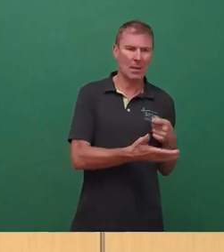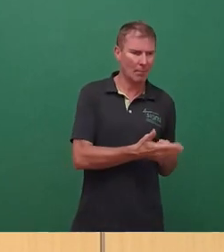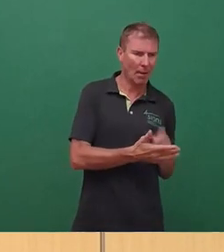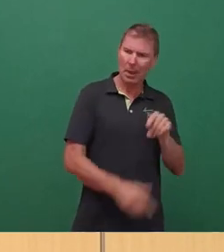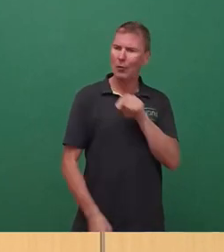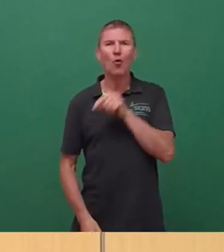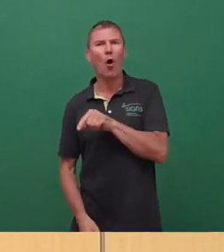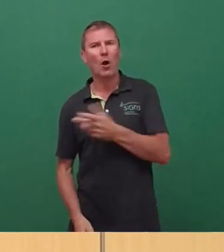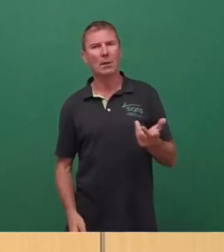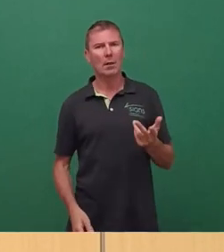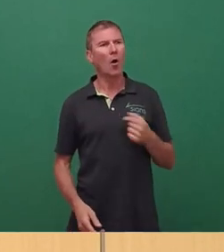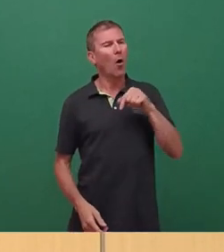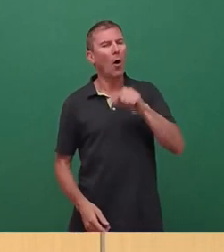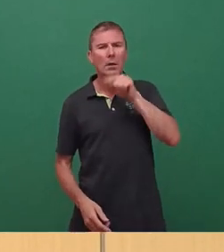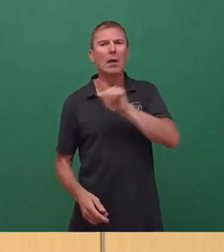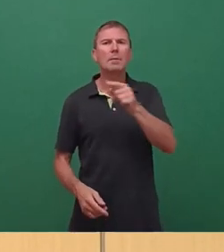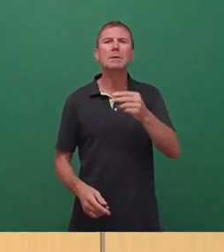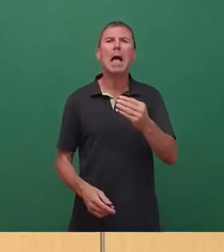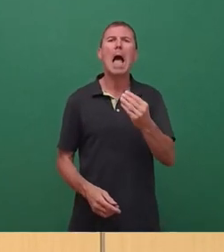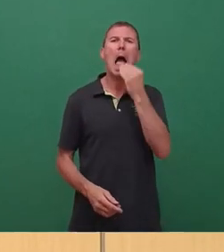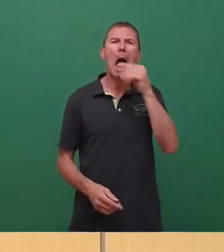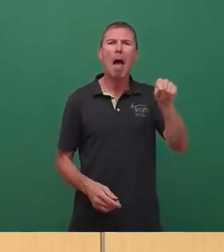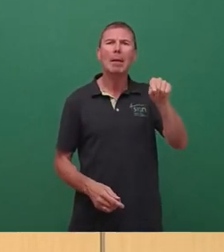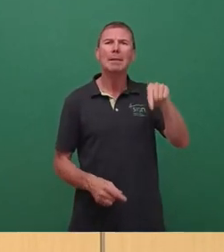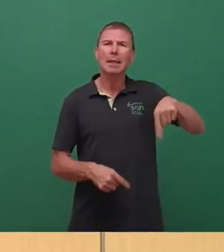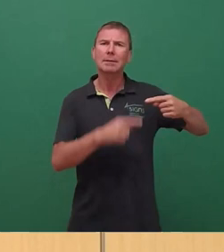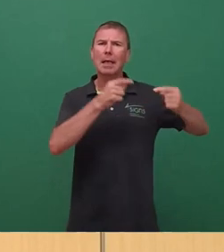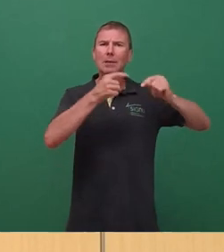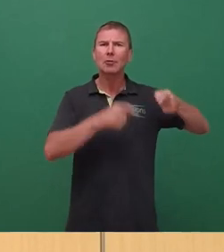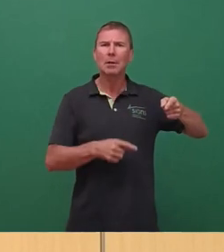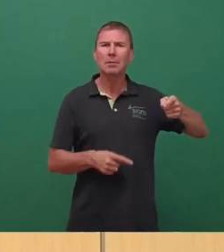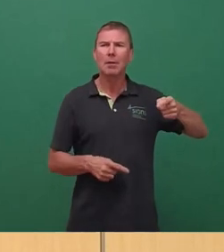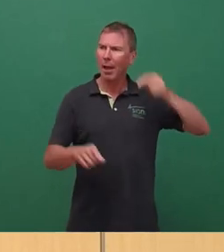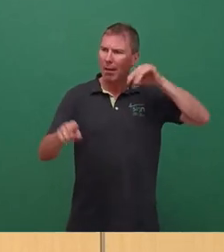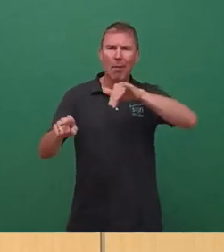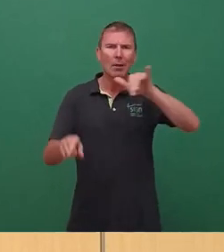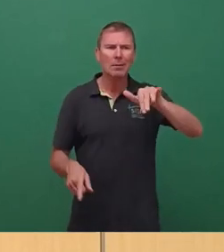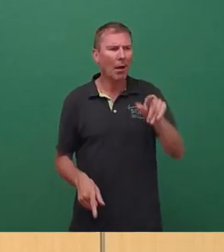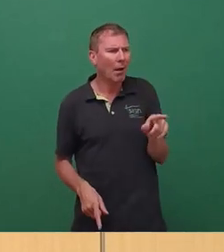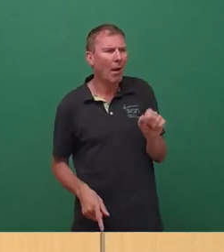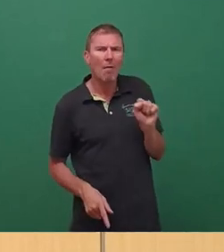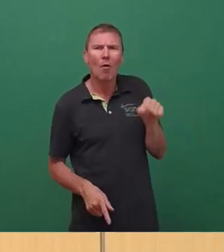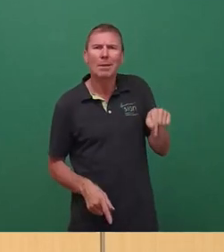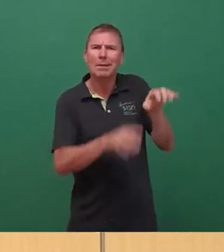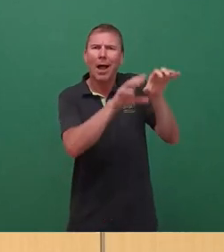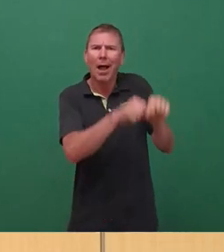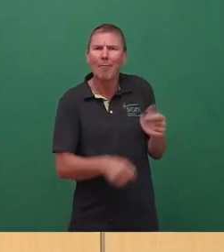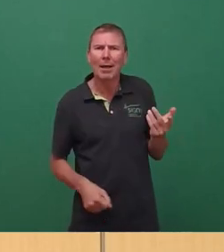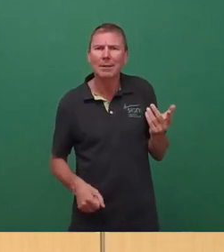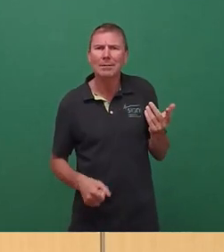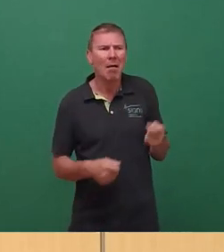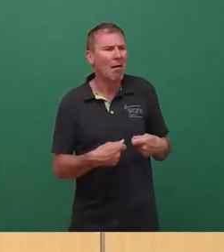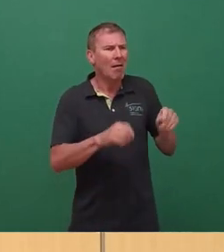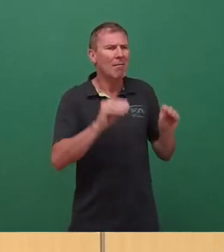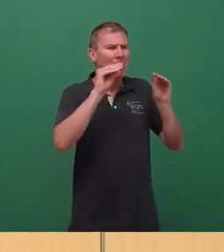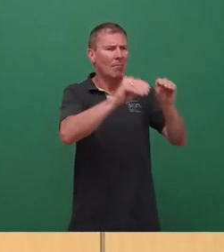eben Sachen wieder an, bis hin zum Picknick, was wir gerade diskutieren, wo auch Meinungen da sind, die sagen, ja wieso reißen wir das jetzt eigentlich noch ab und bauen da irgendwas hin, was wir